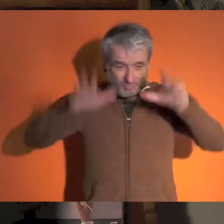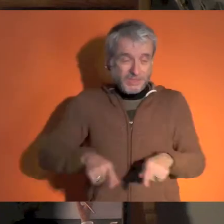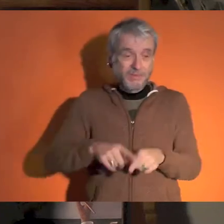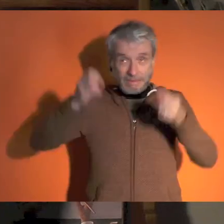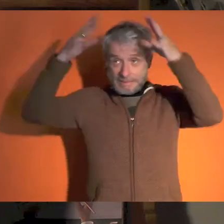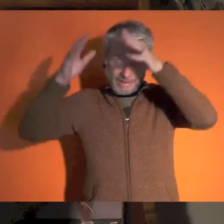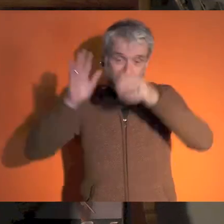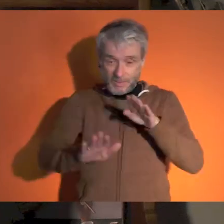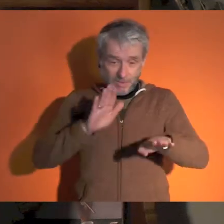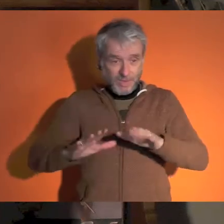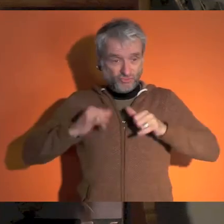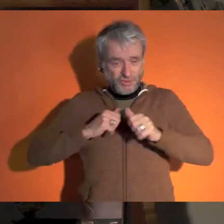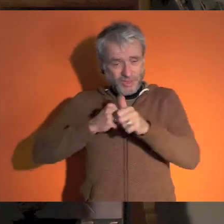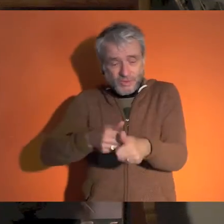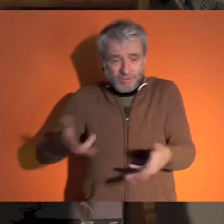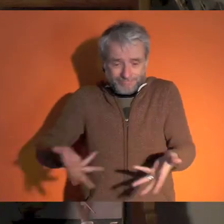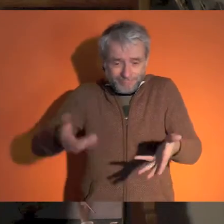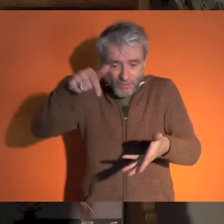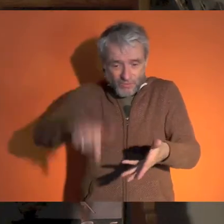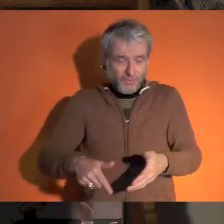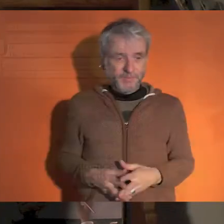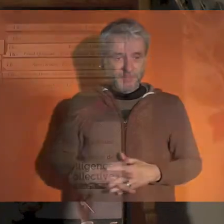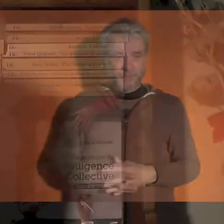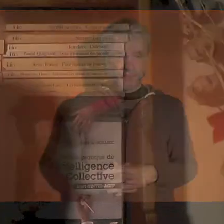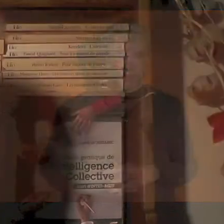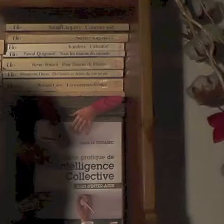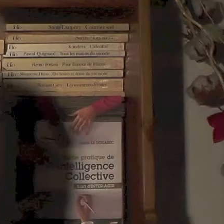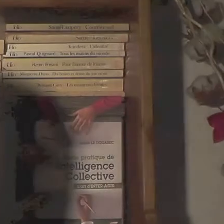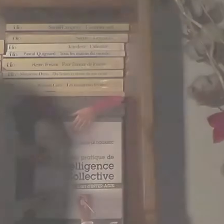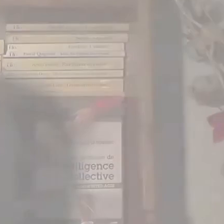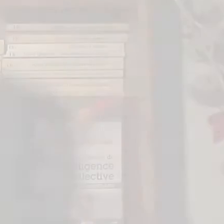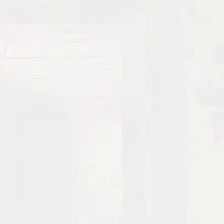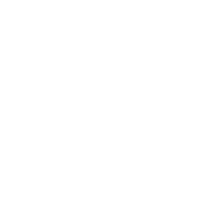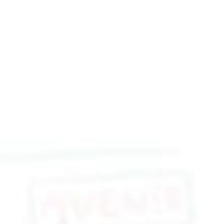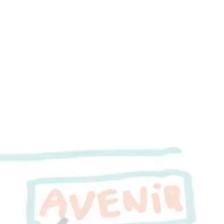richesse, la créativité et les envies de toute la jeunesse de ce pays.